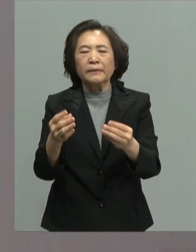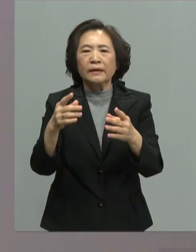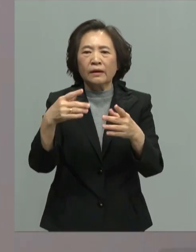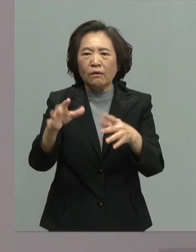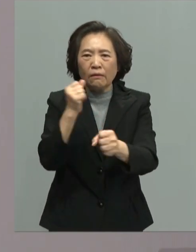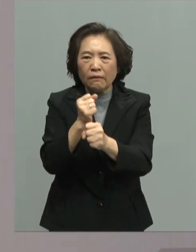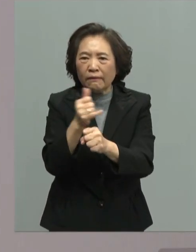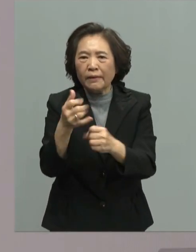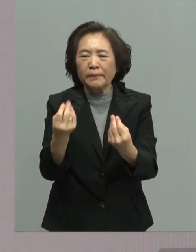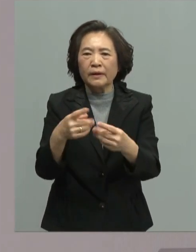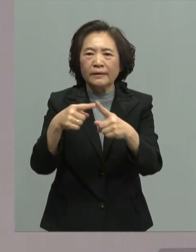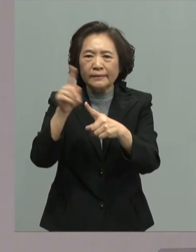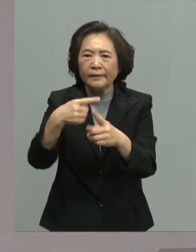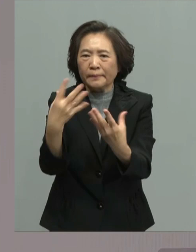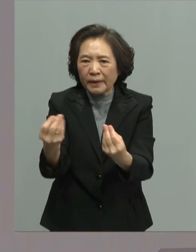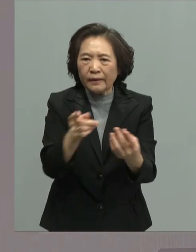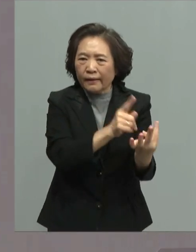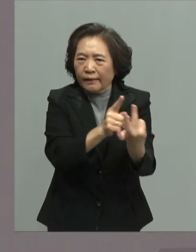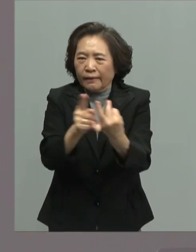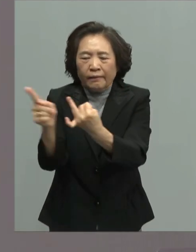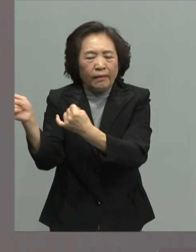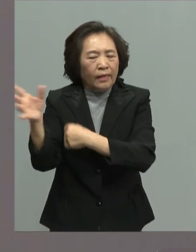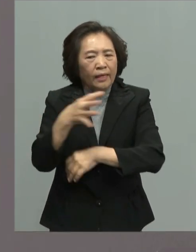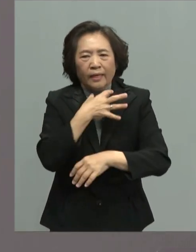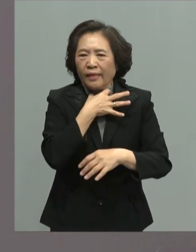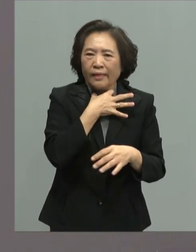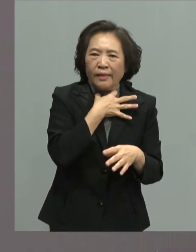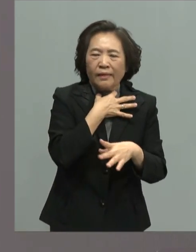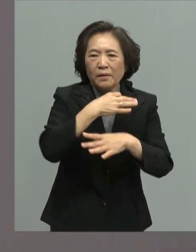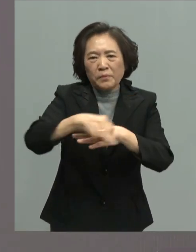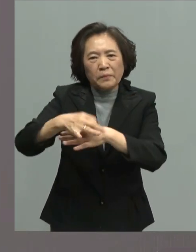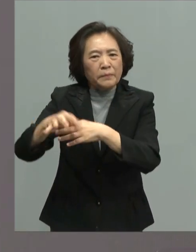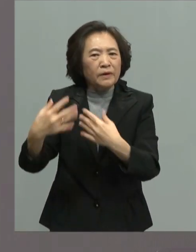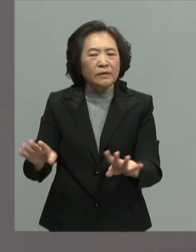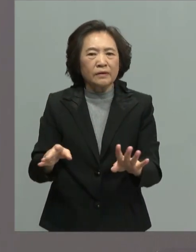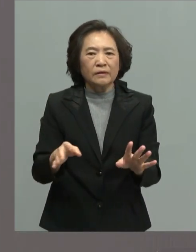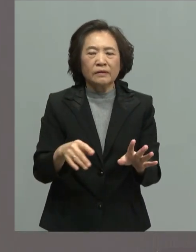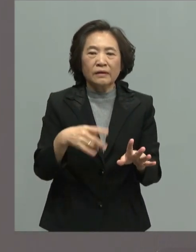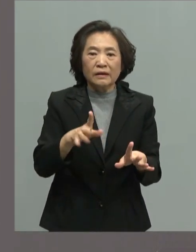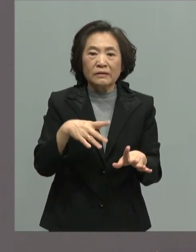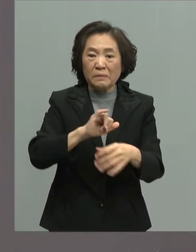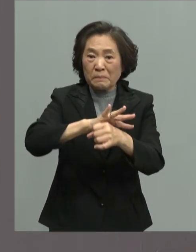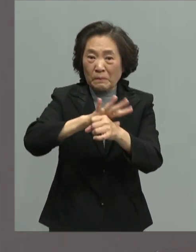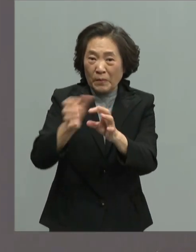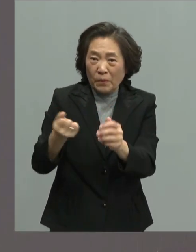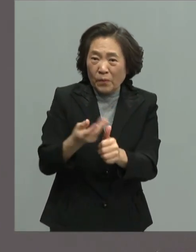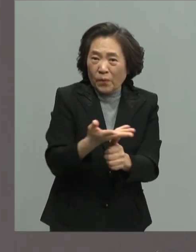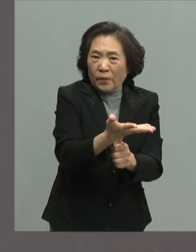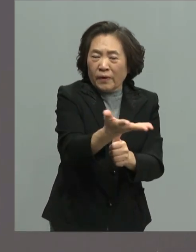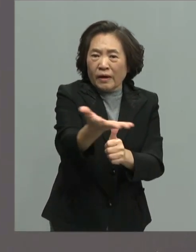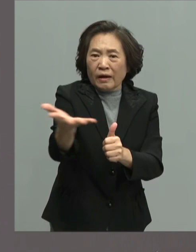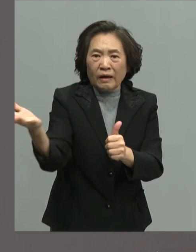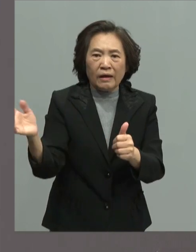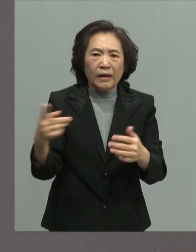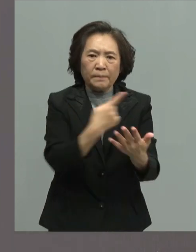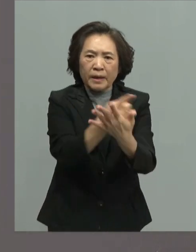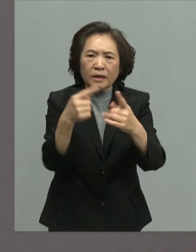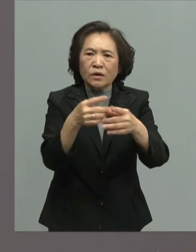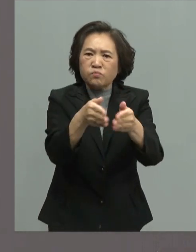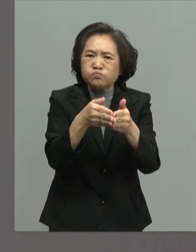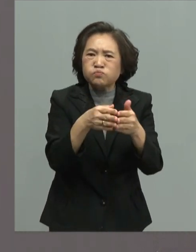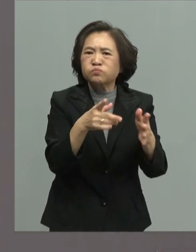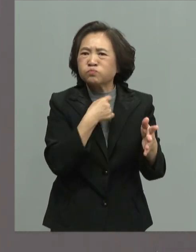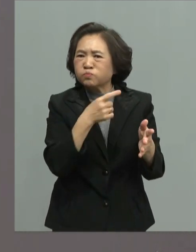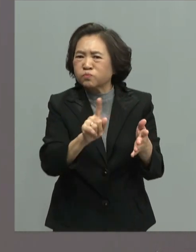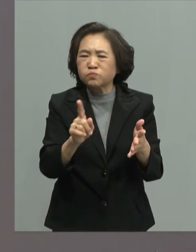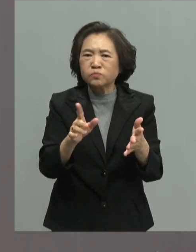欠人材都欠了连疫情来的时刻人民需要的时刻